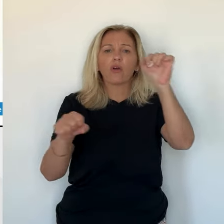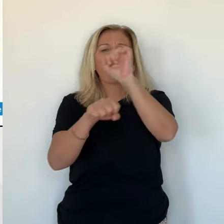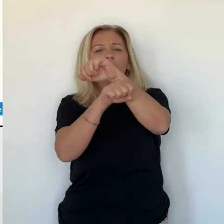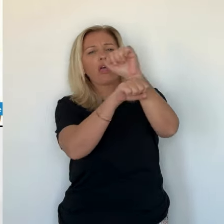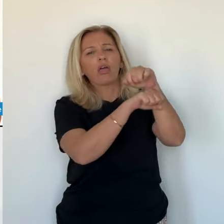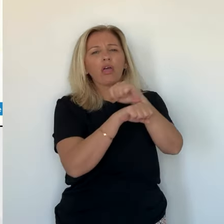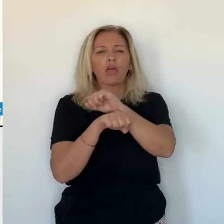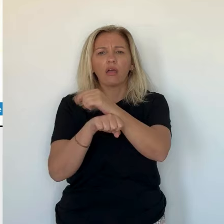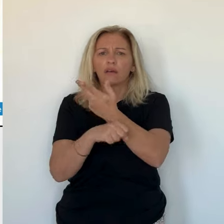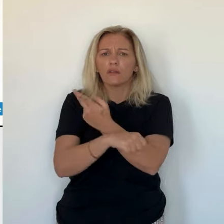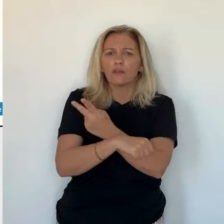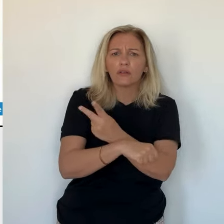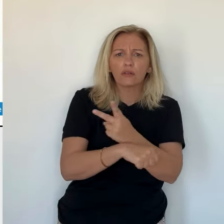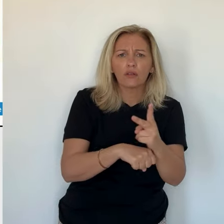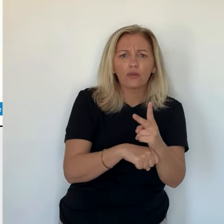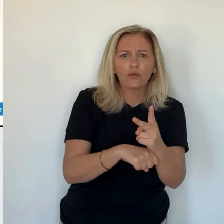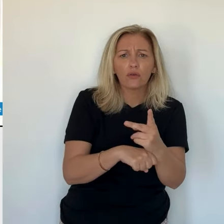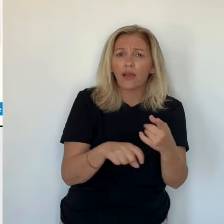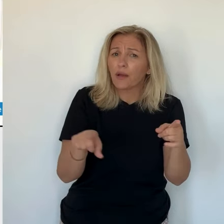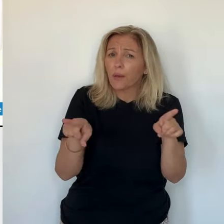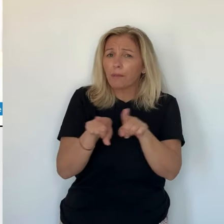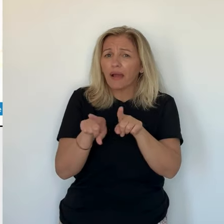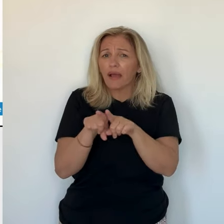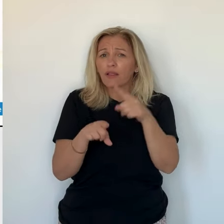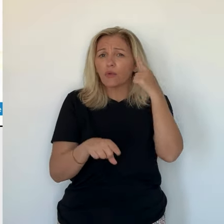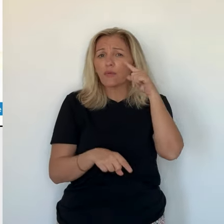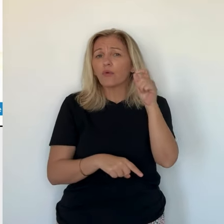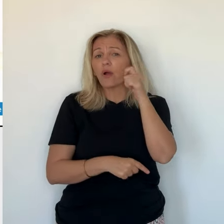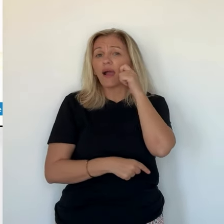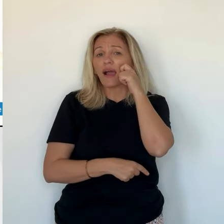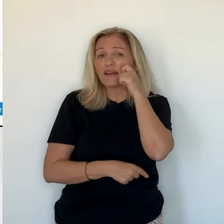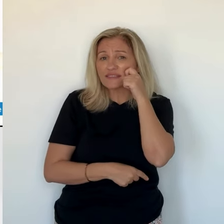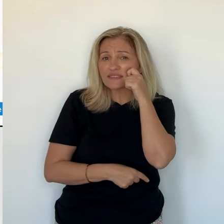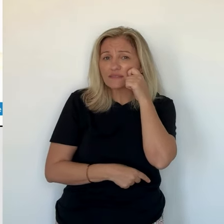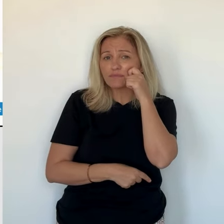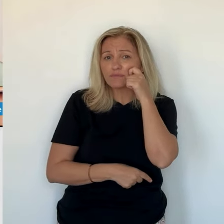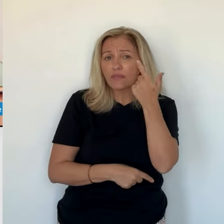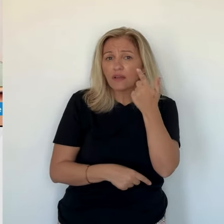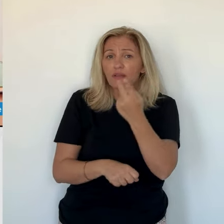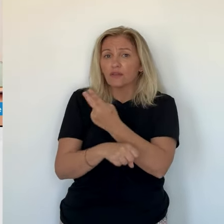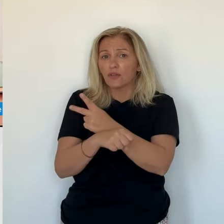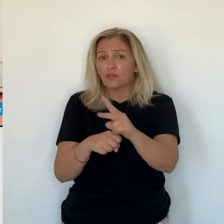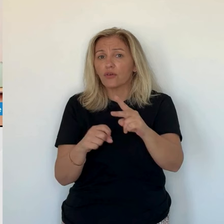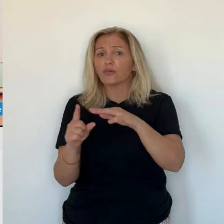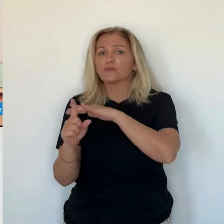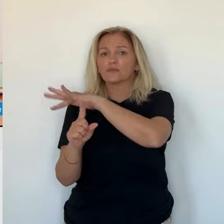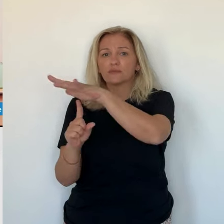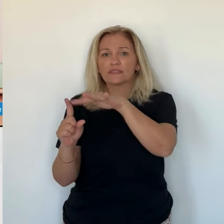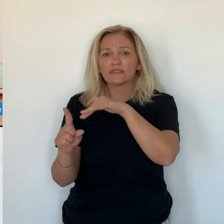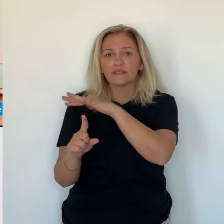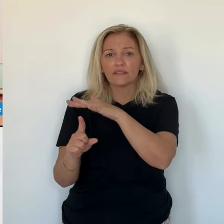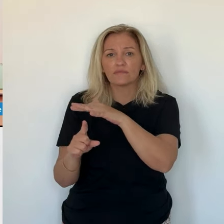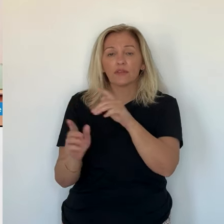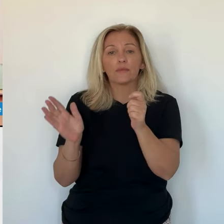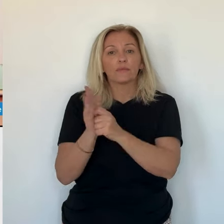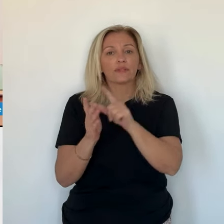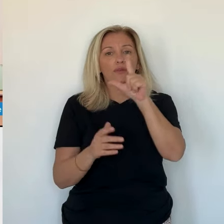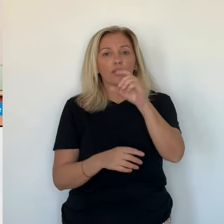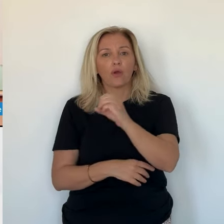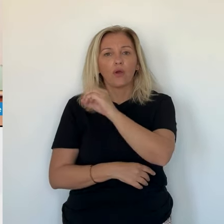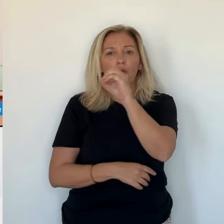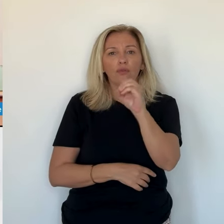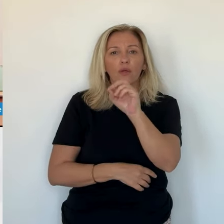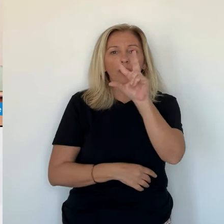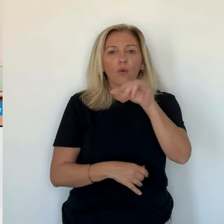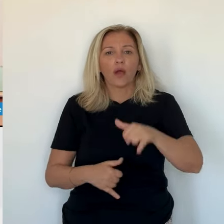et qui n'est l'objet d'aucune préoccupation, et bien à ce moment-là, c'est un danger. C'est aussi